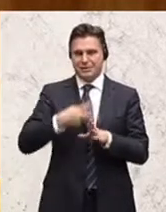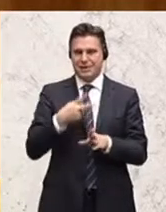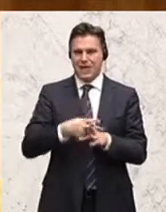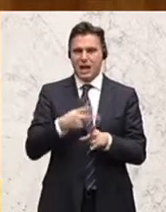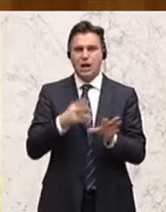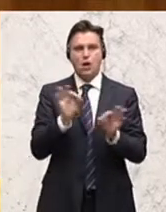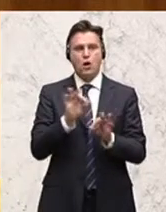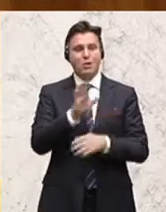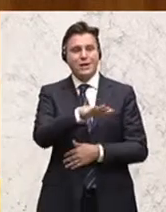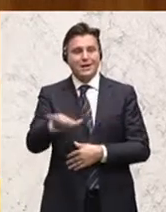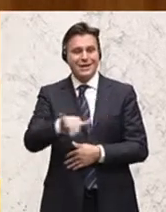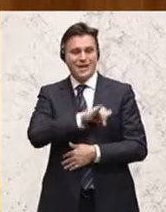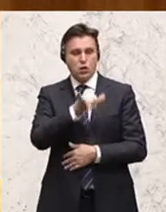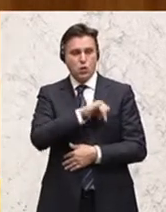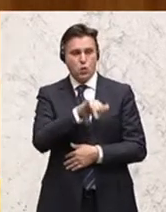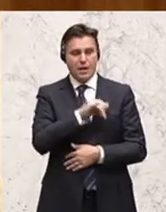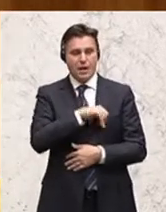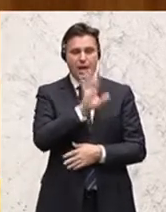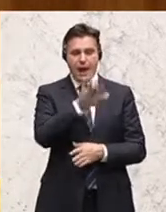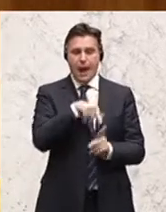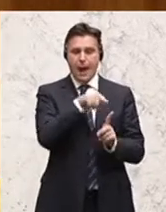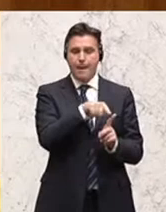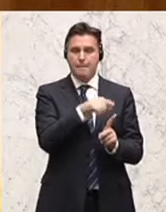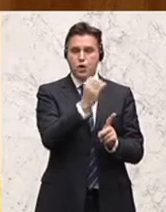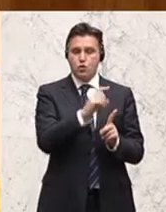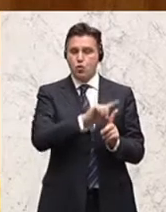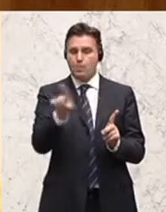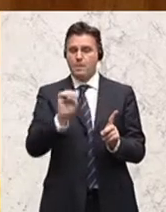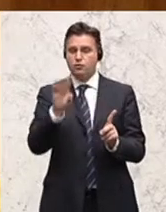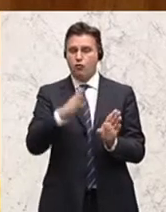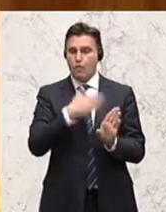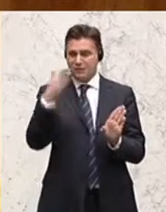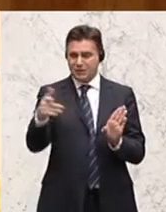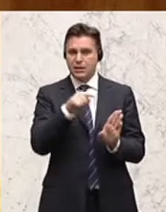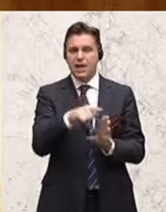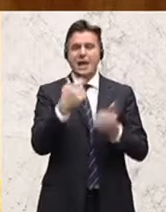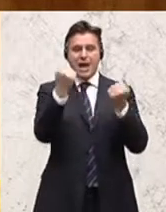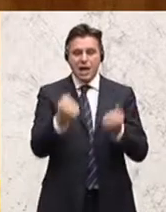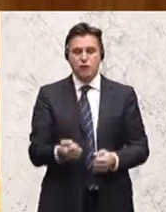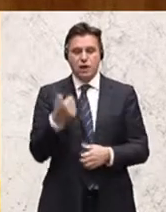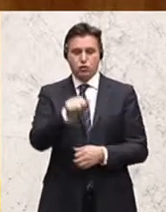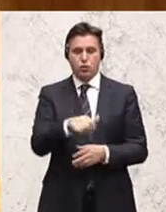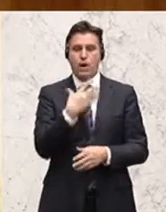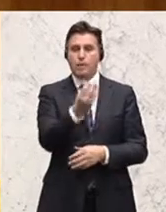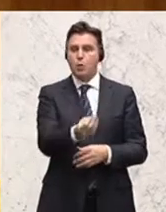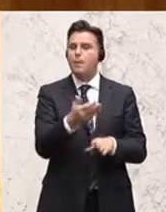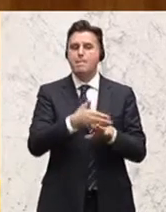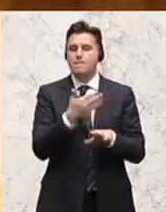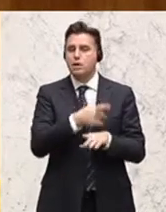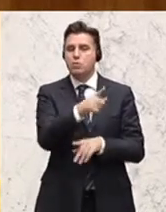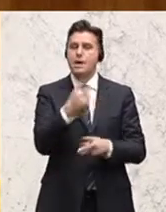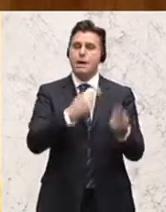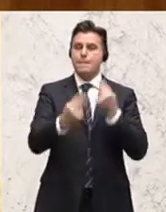Kinder und Jugendliche zwischen dem Alter von null bis 15 Jahren Erschwernisszulagen erhalten, wenn sie eben eine